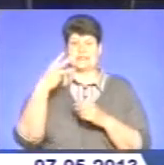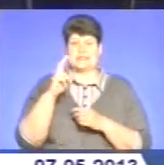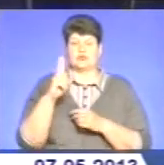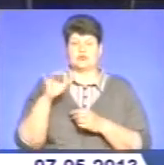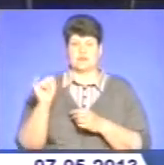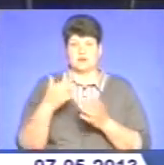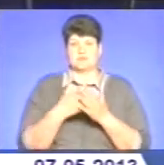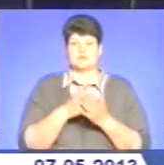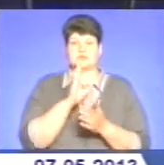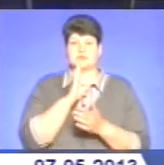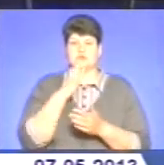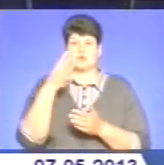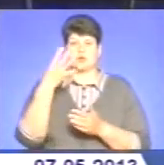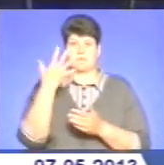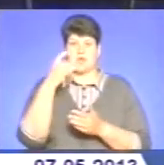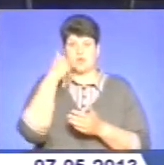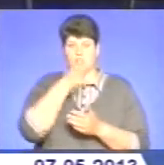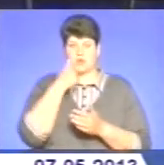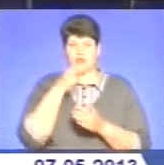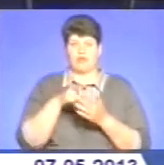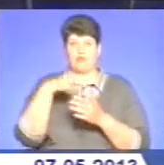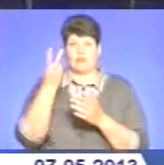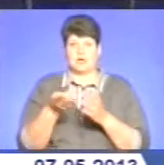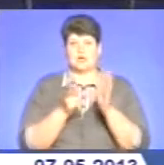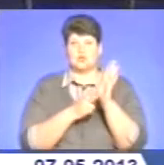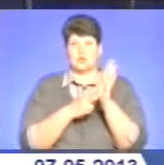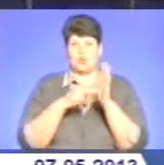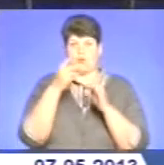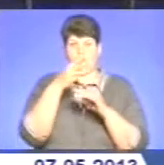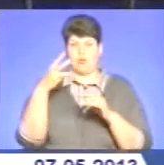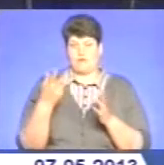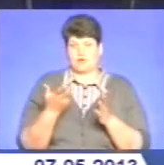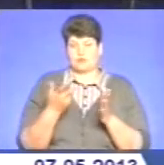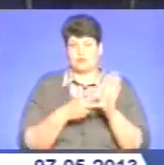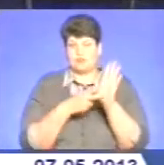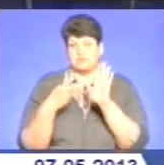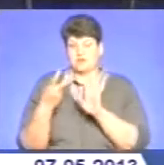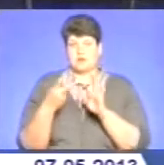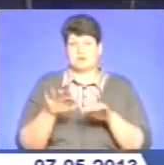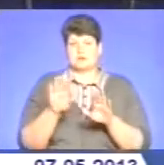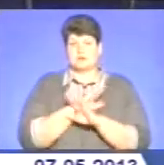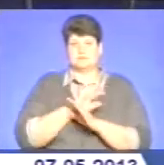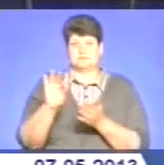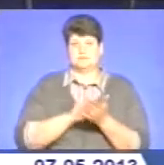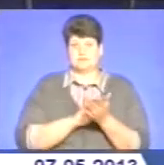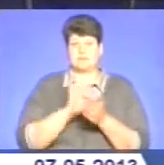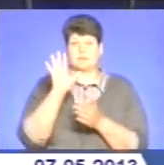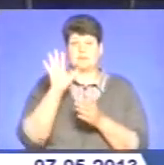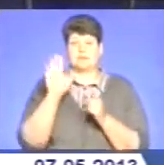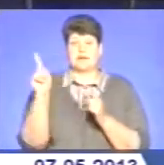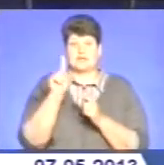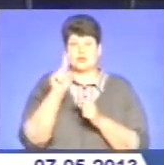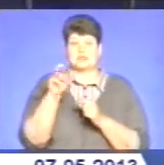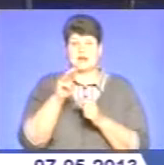було близько 45 років, випила з вікна сьомого поверху дев'ятиповерхівки. Загинула миттєво. 1 травня 5-річна